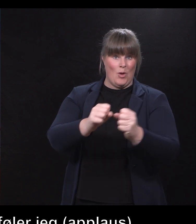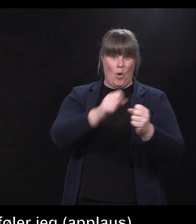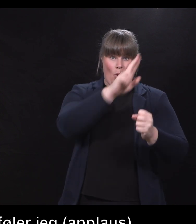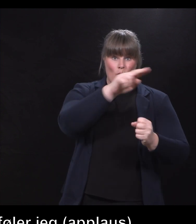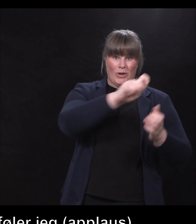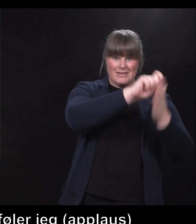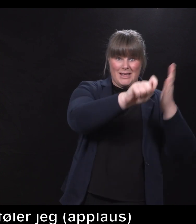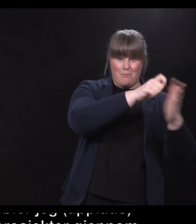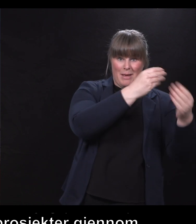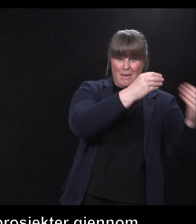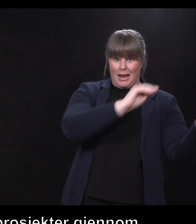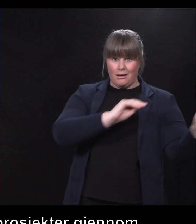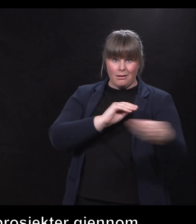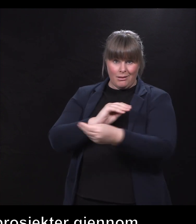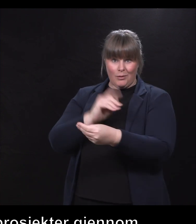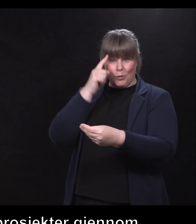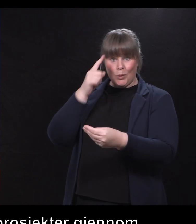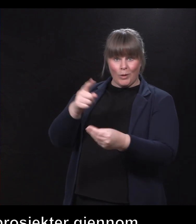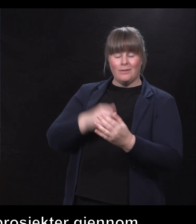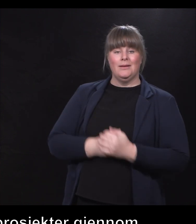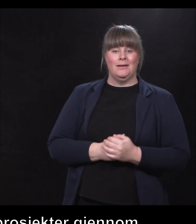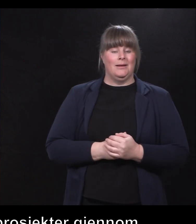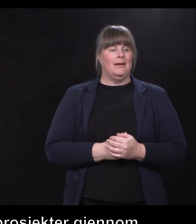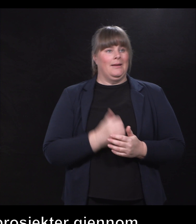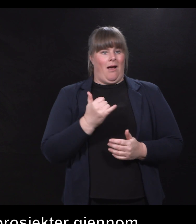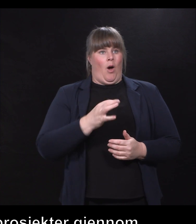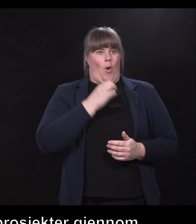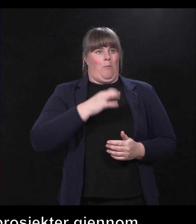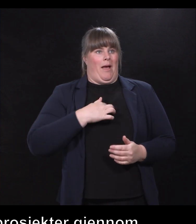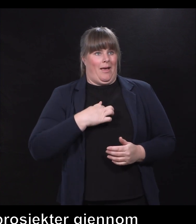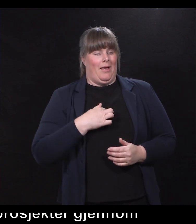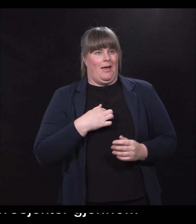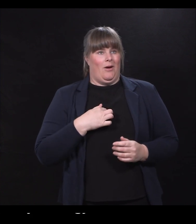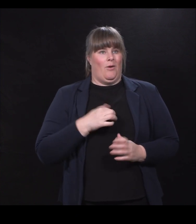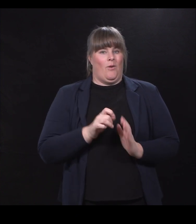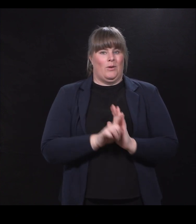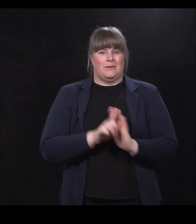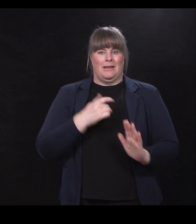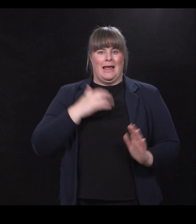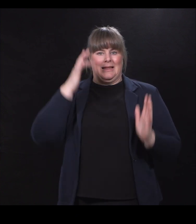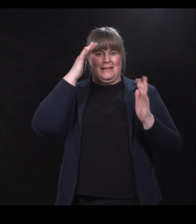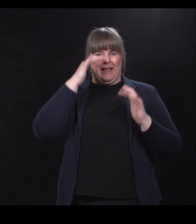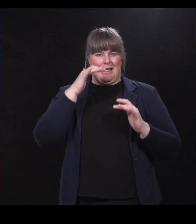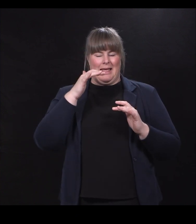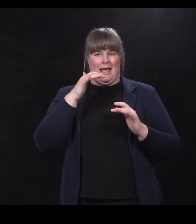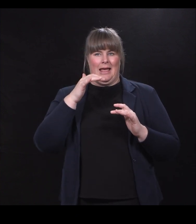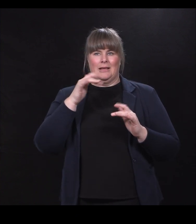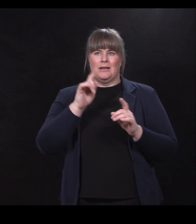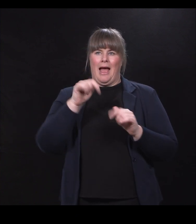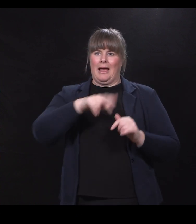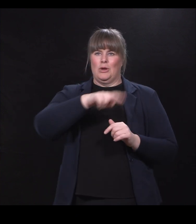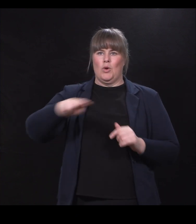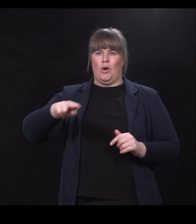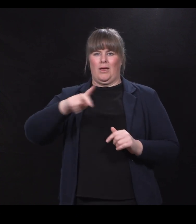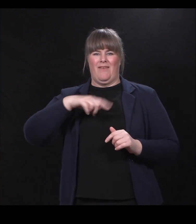Du, Gjermund? Det håper jeg da, og så sitter jeg og tenker på at vi har jo nærmest et ordtak i Norge, som vi må ta